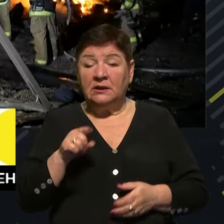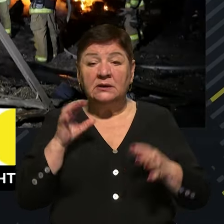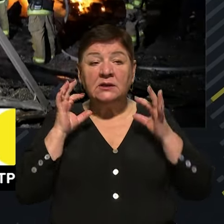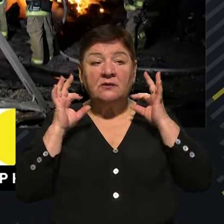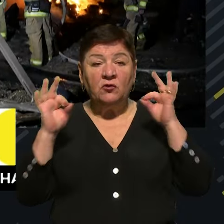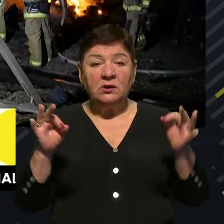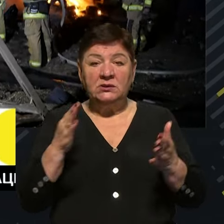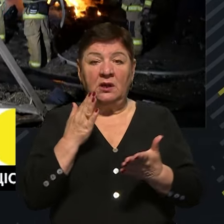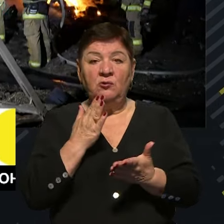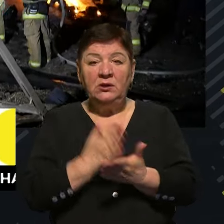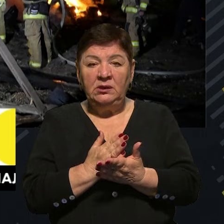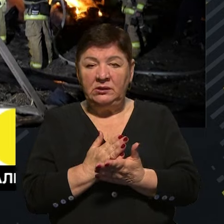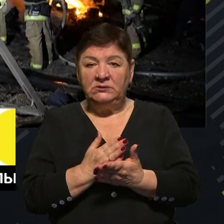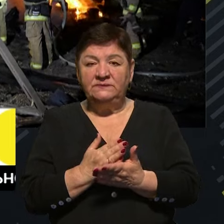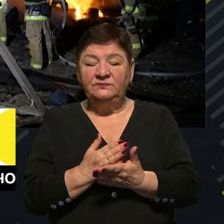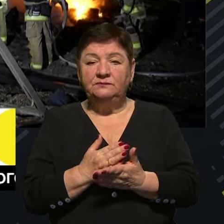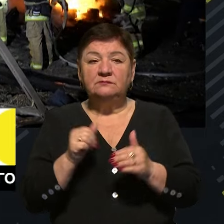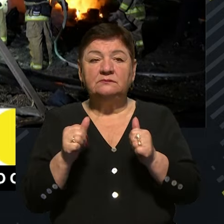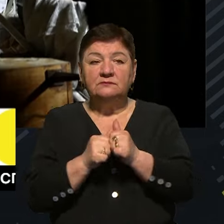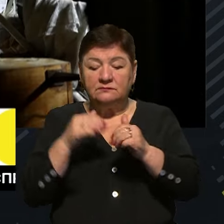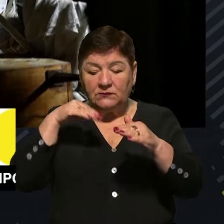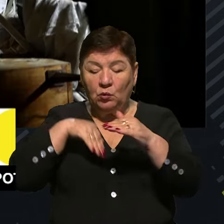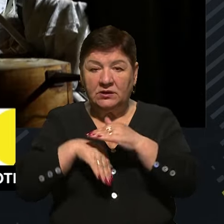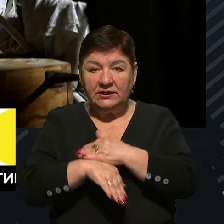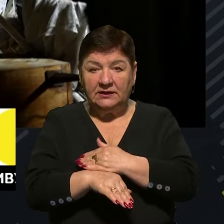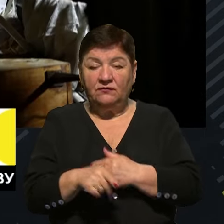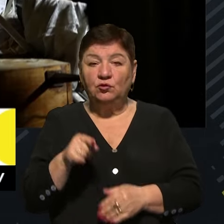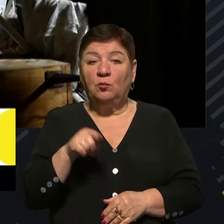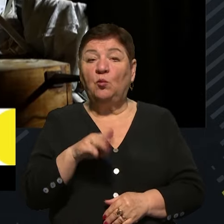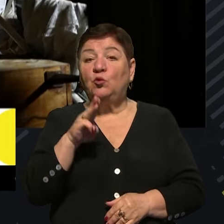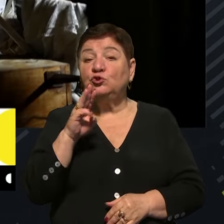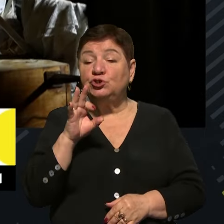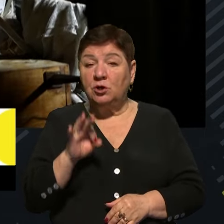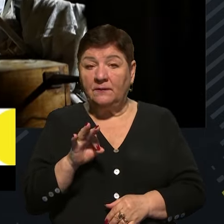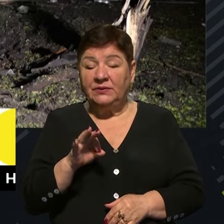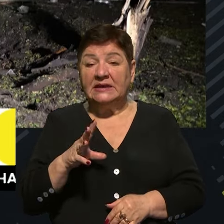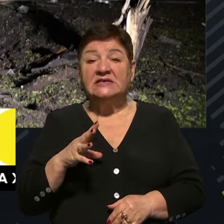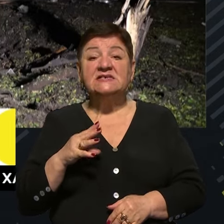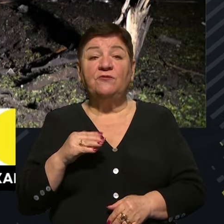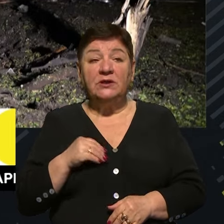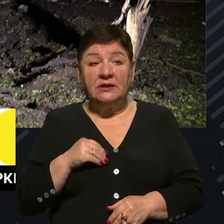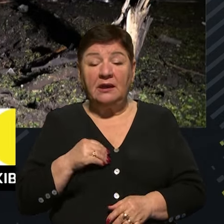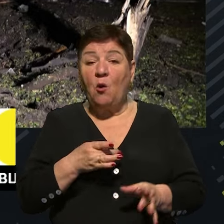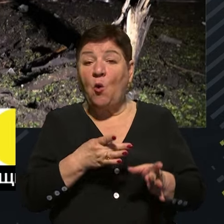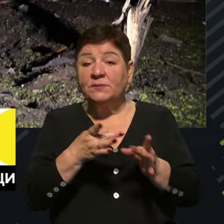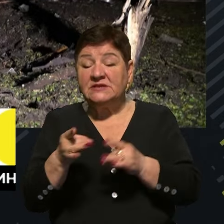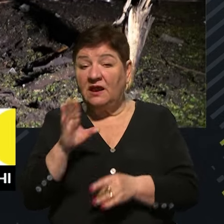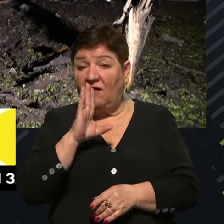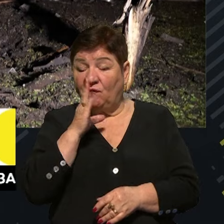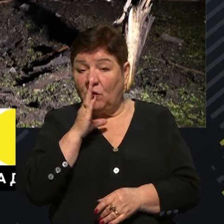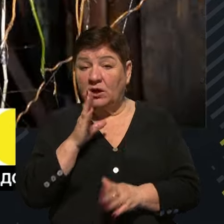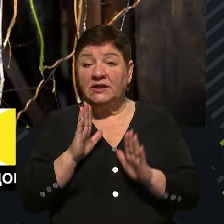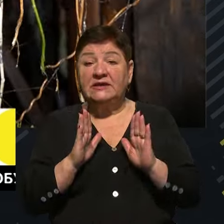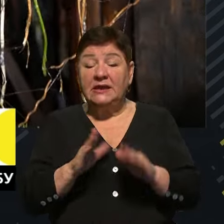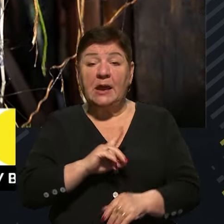знаходитись максимально в білий критті, тому що свої обстріли ворогі це лише